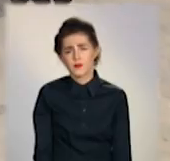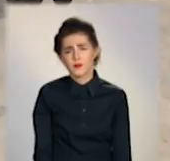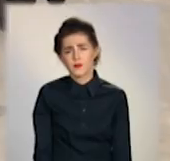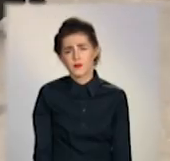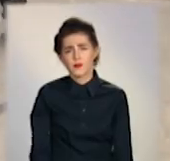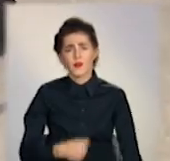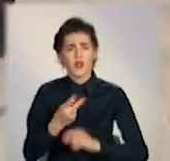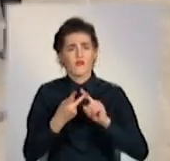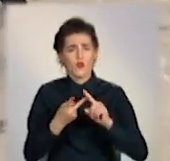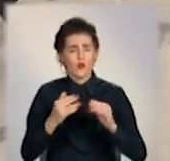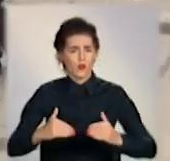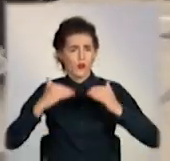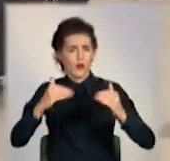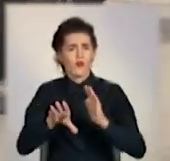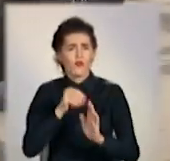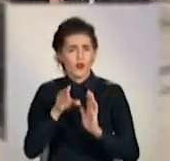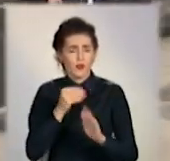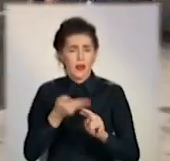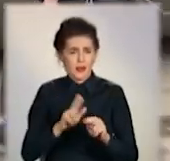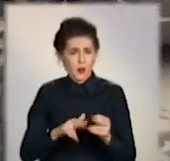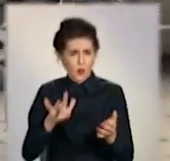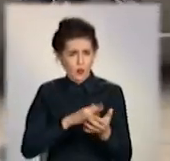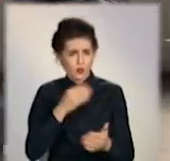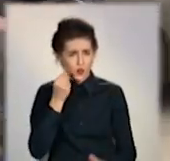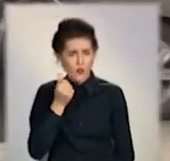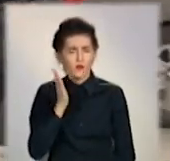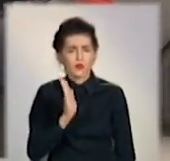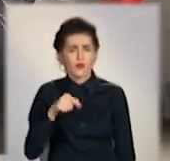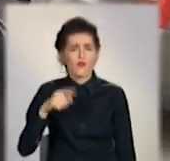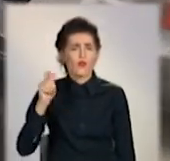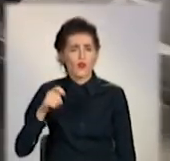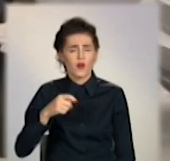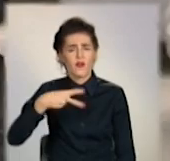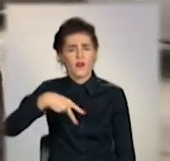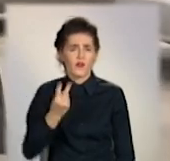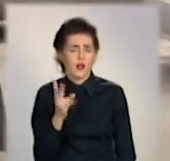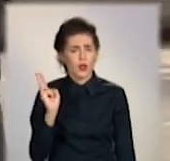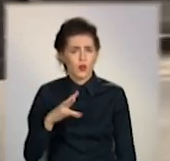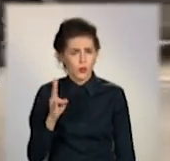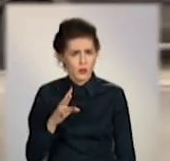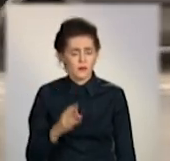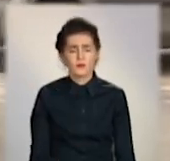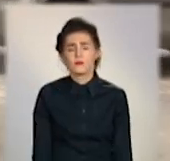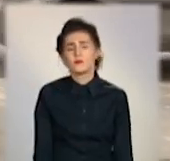Другий тур виборів міського голови у Слов'янську відбудеться у неділю 22 листопада.